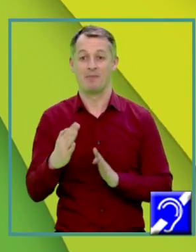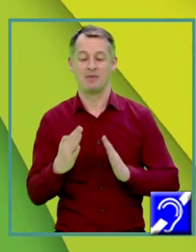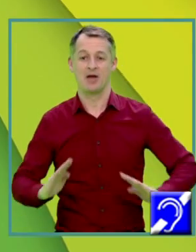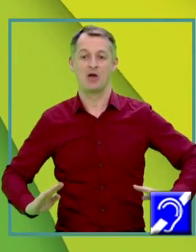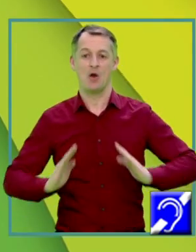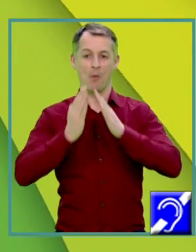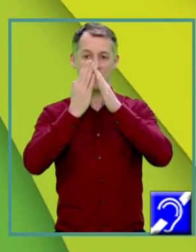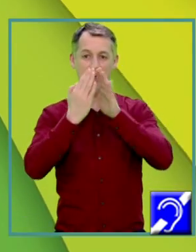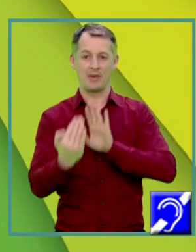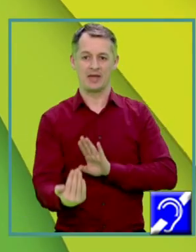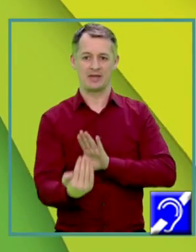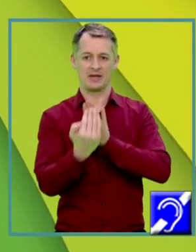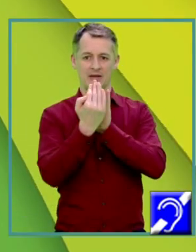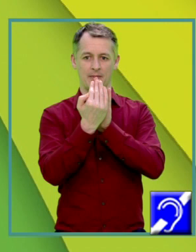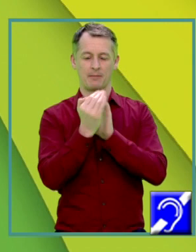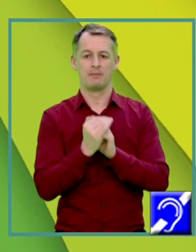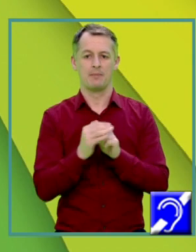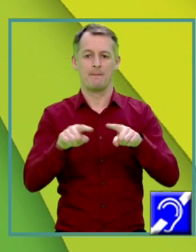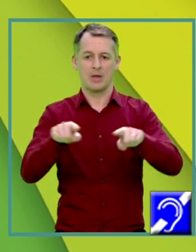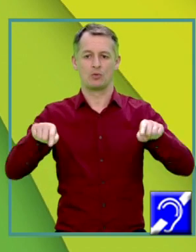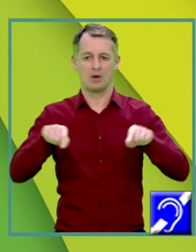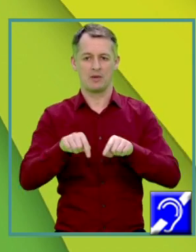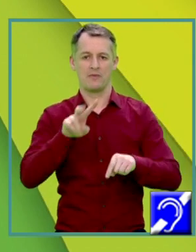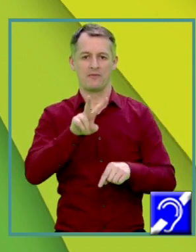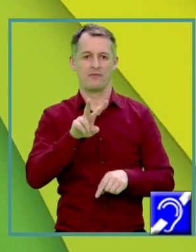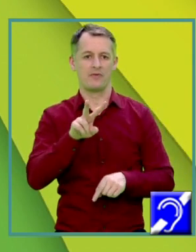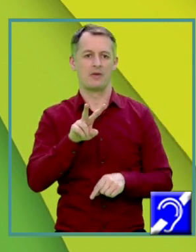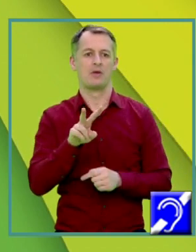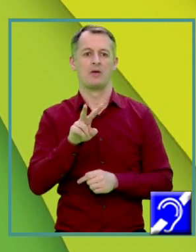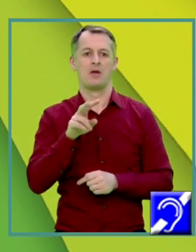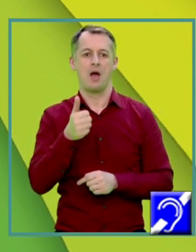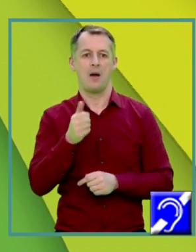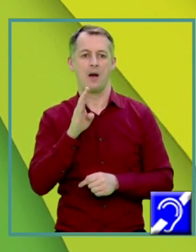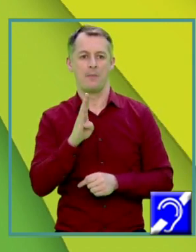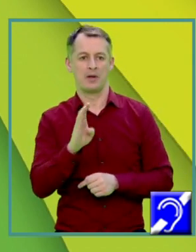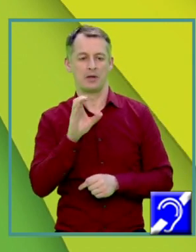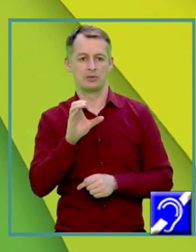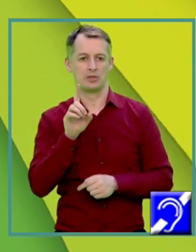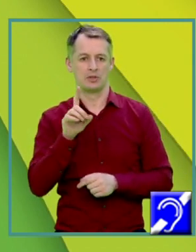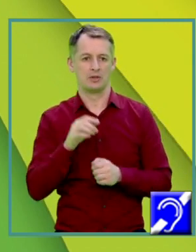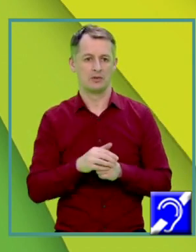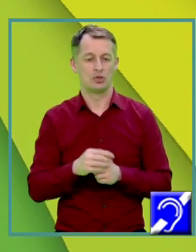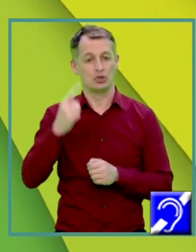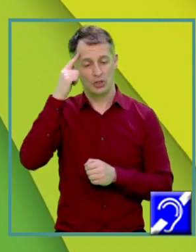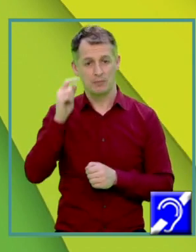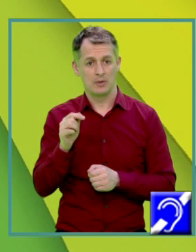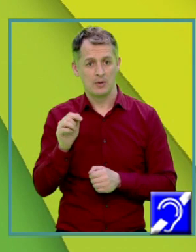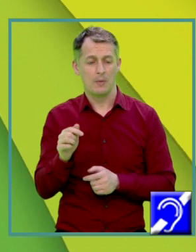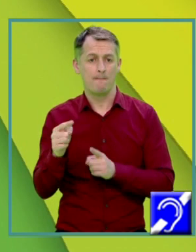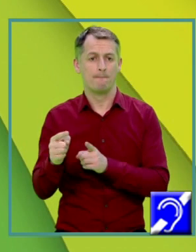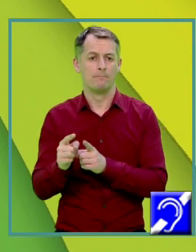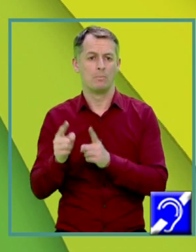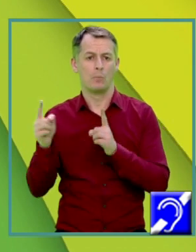patrulateră regulată VABCD În care cunoaștem muchia laterală 25 de metri Și